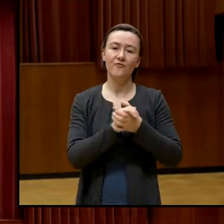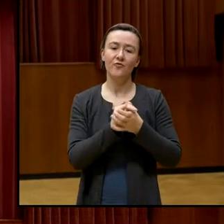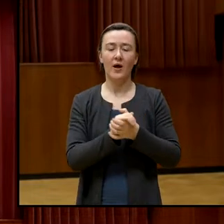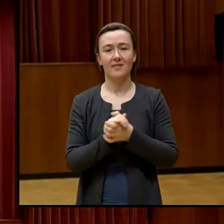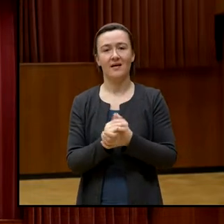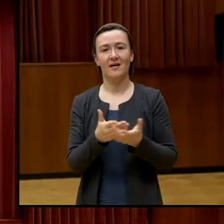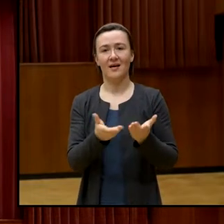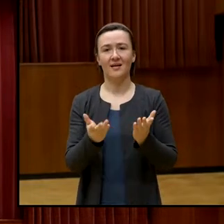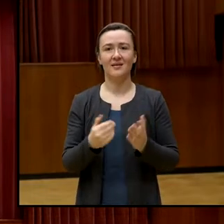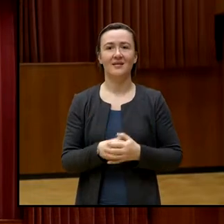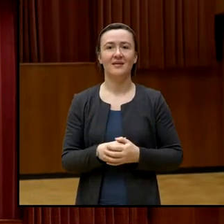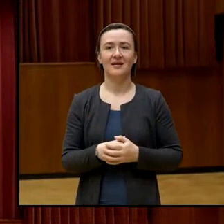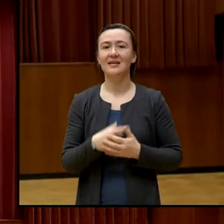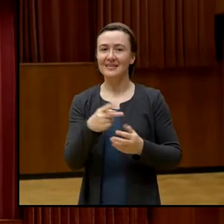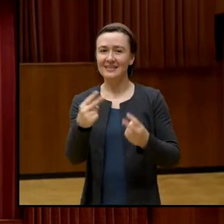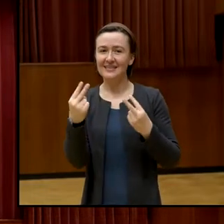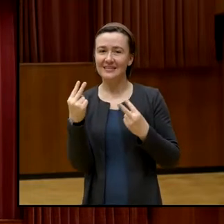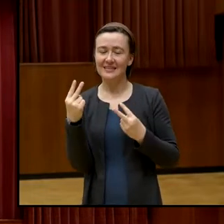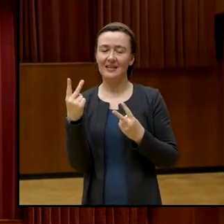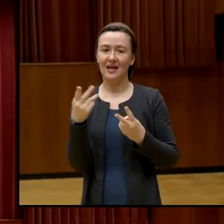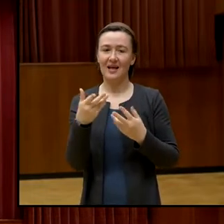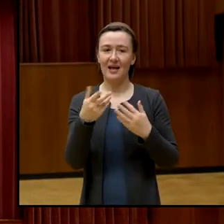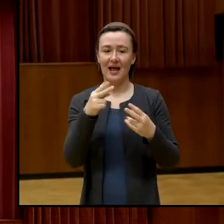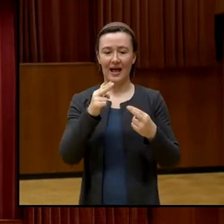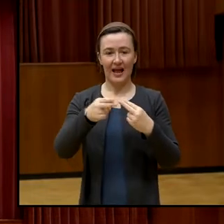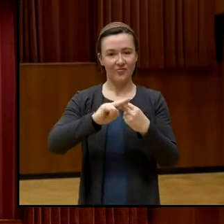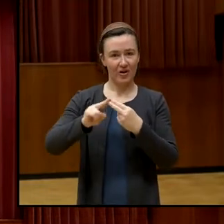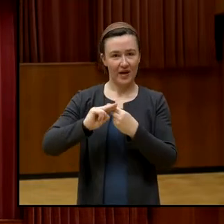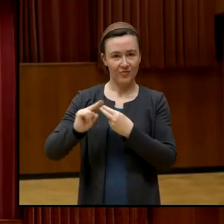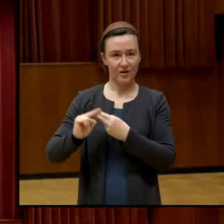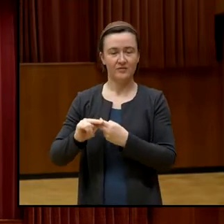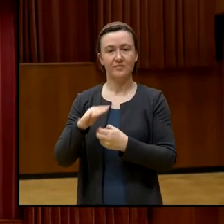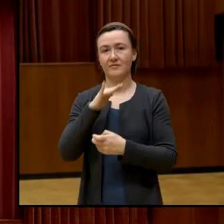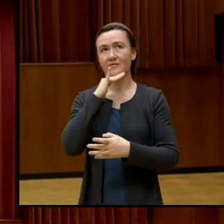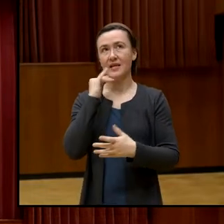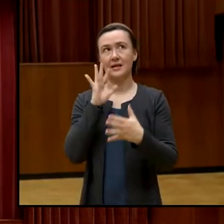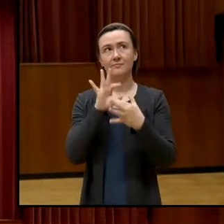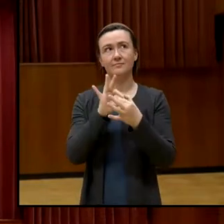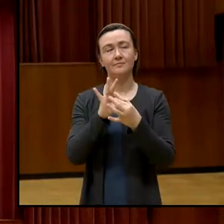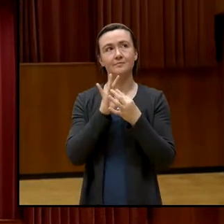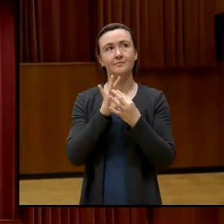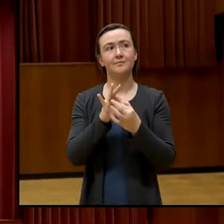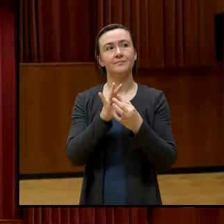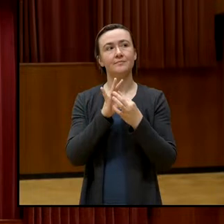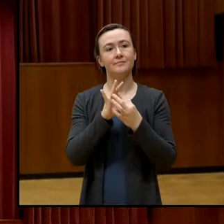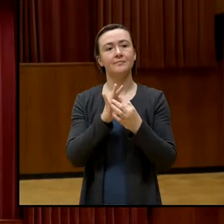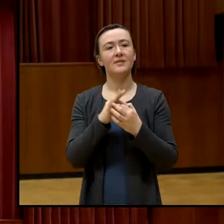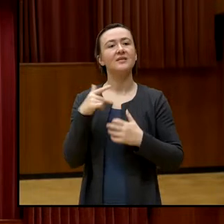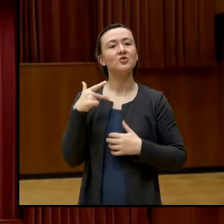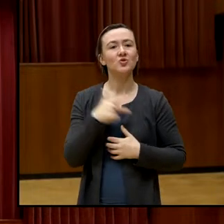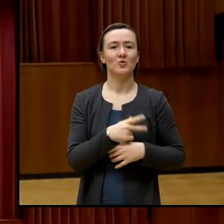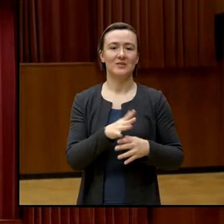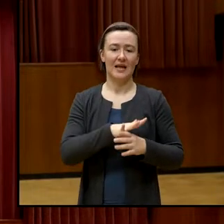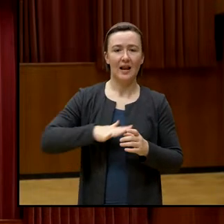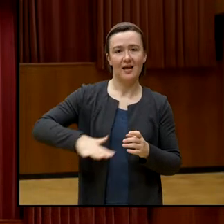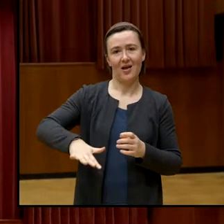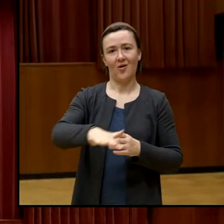Also Sie sehen, dass viele der Antworten sich vor allem mit dieser eben sozialräumlichen